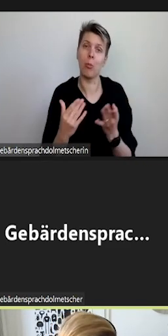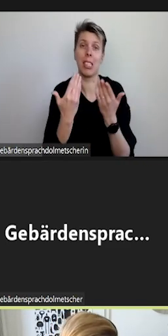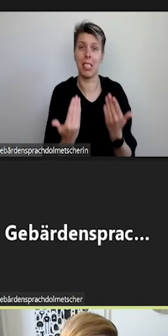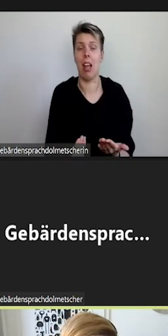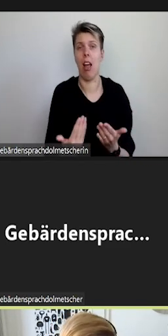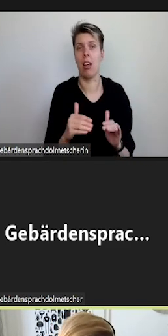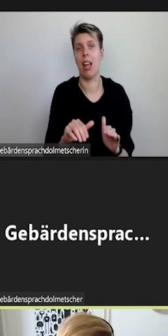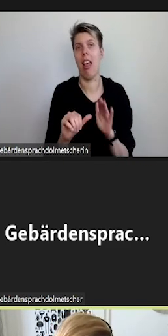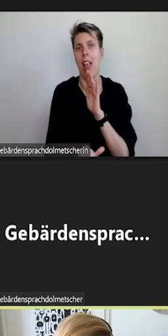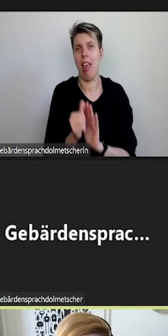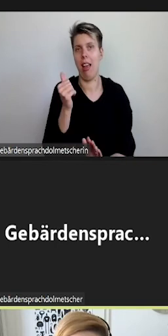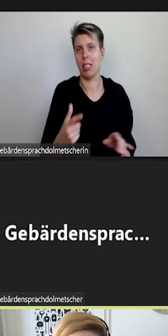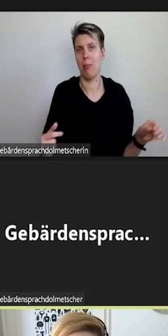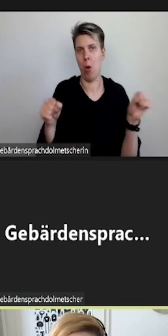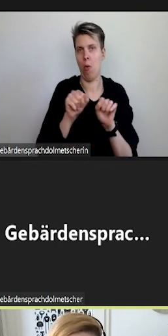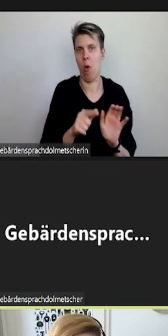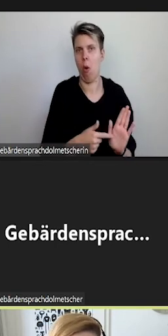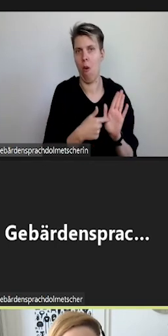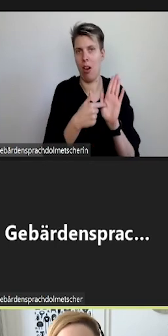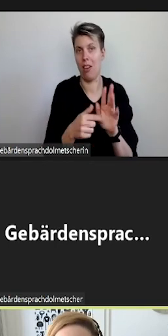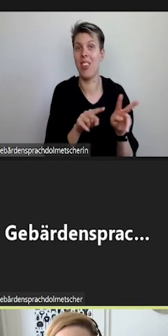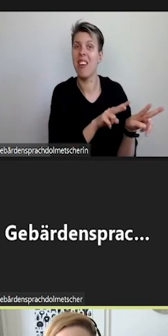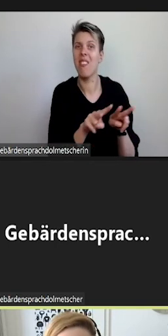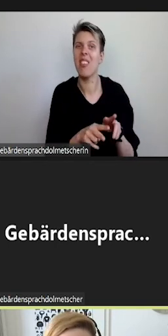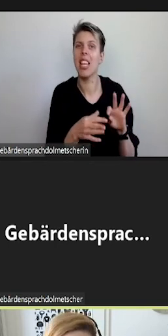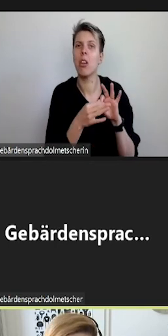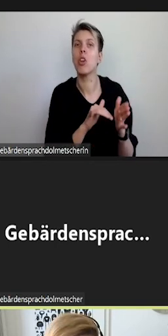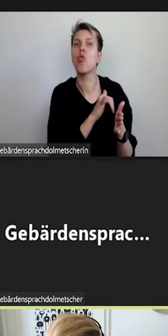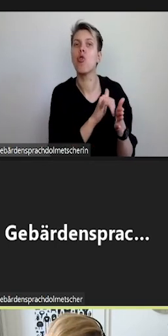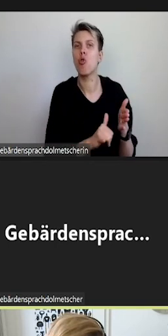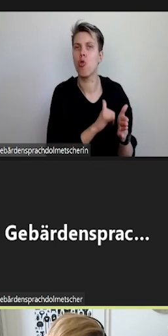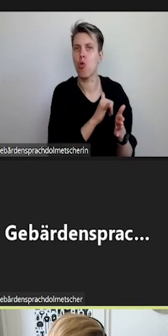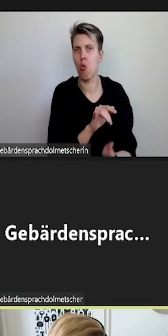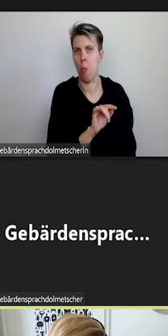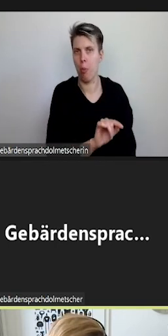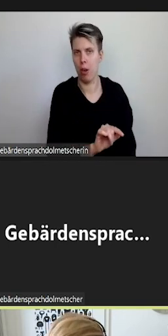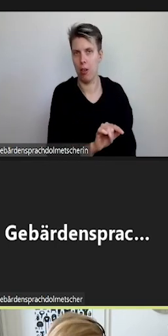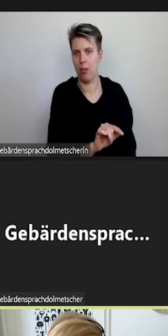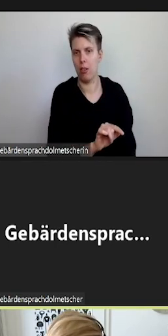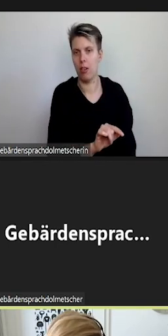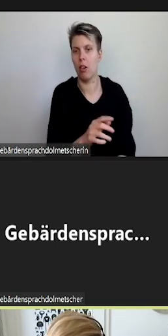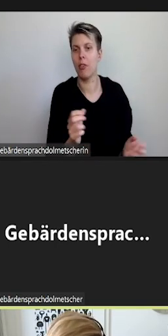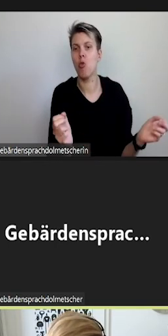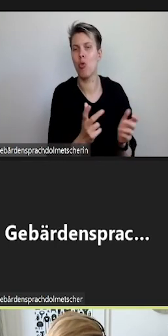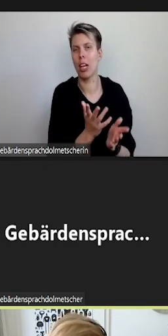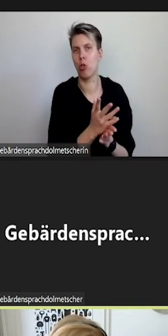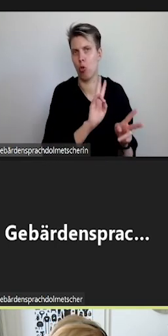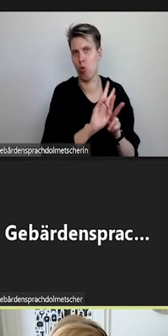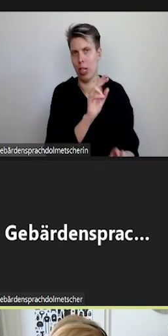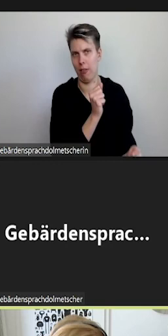ist. Das Video wird über YouTube abgespielt und hat auch korrigierte Untertitel.